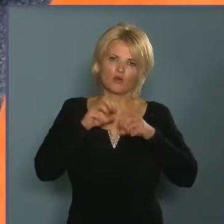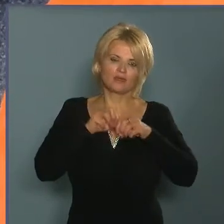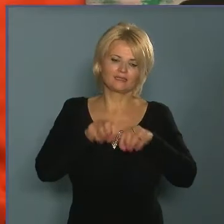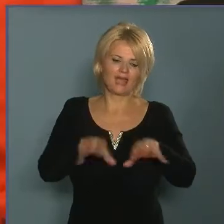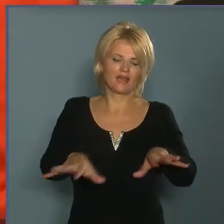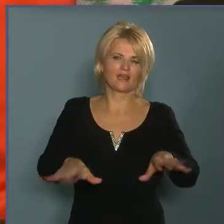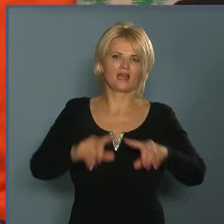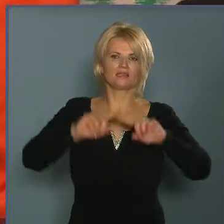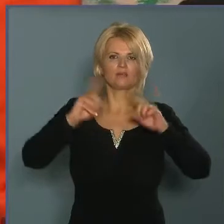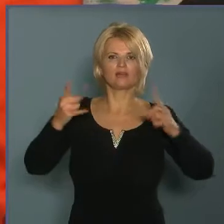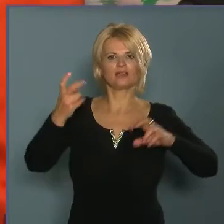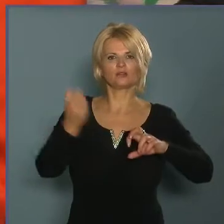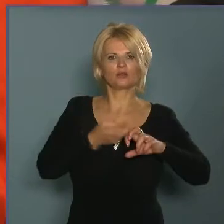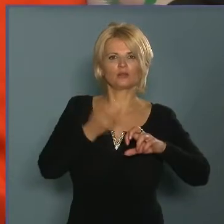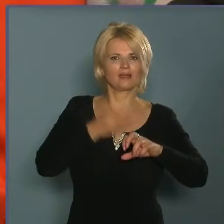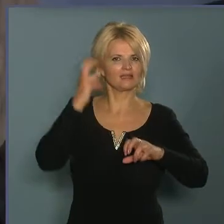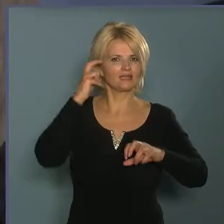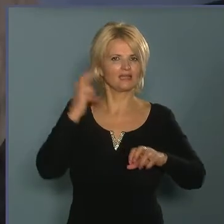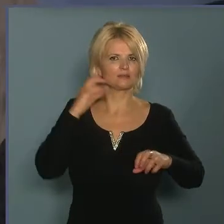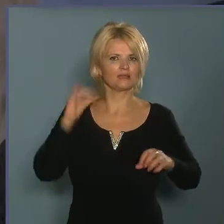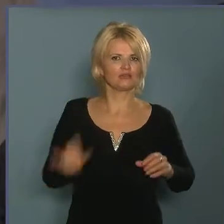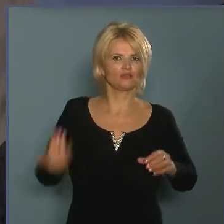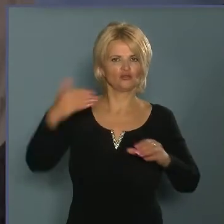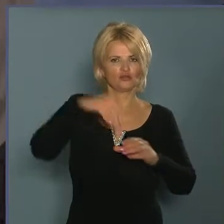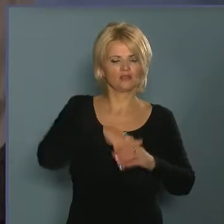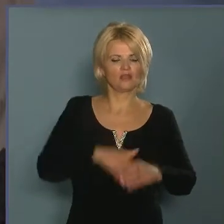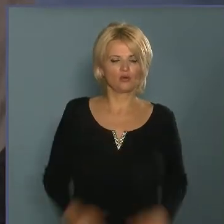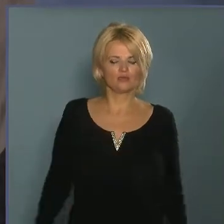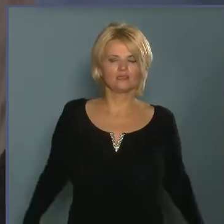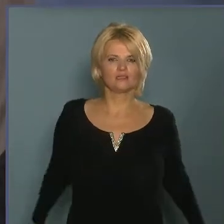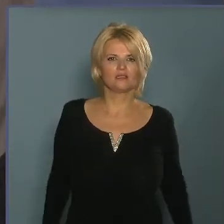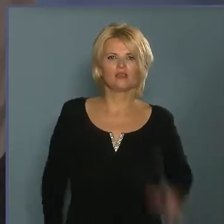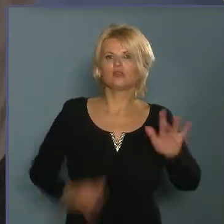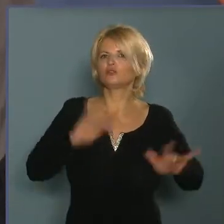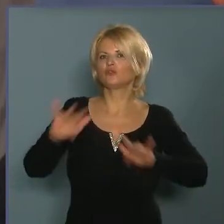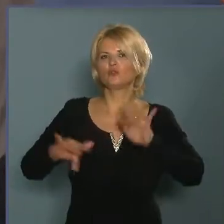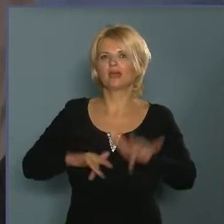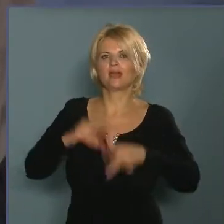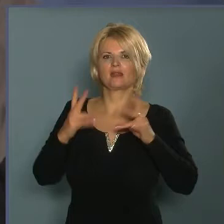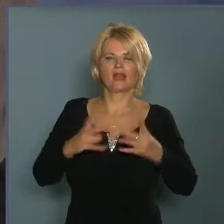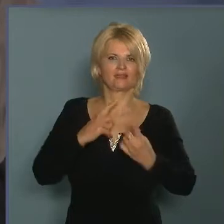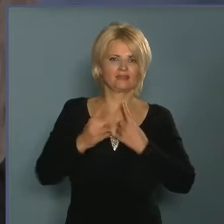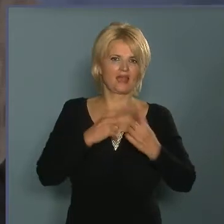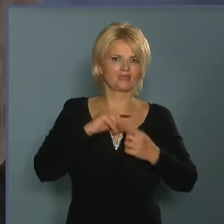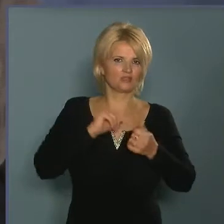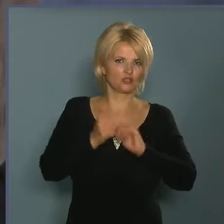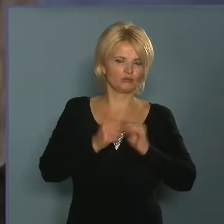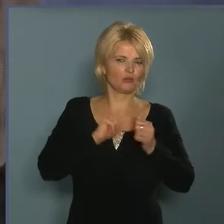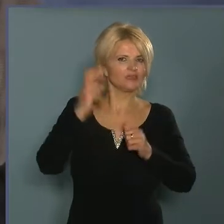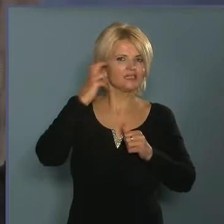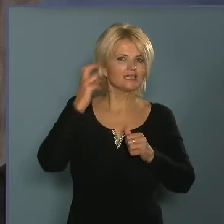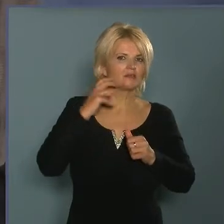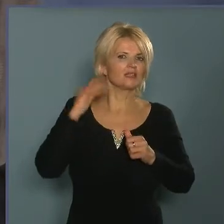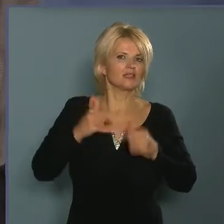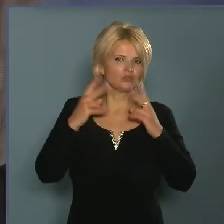akár más kőbányai intézmények is csatlakoznak ehhez, hiszen nagyon sok helyen lehet játszani. Akár egy sportintézményben is lehet